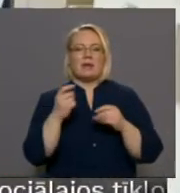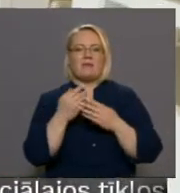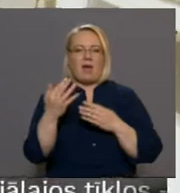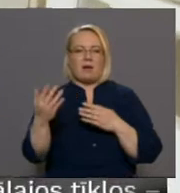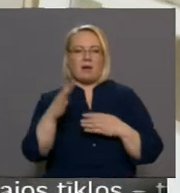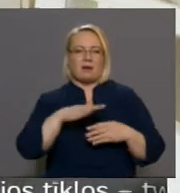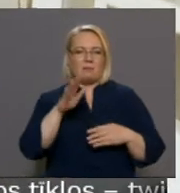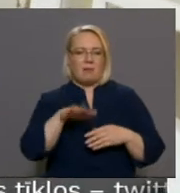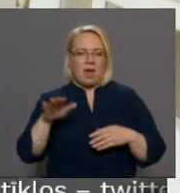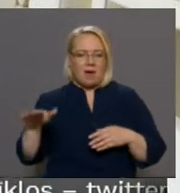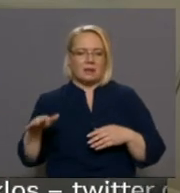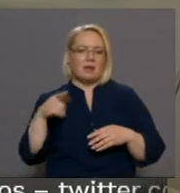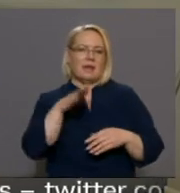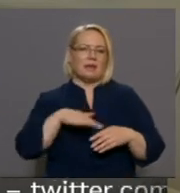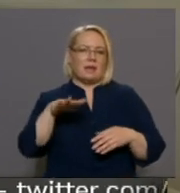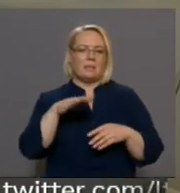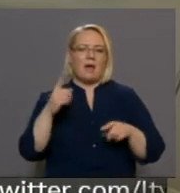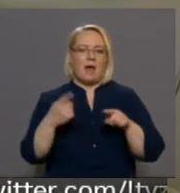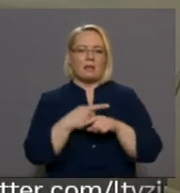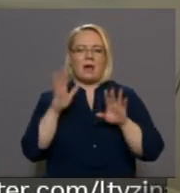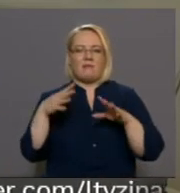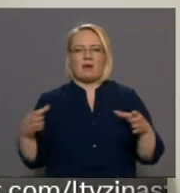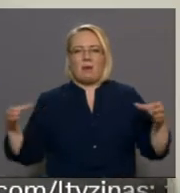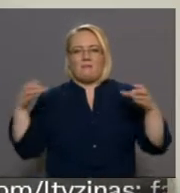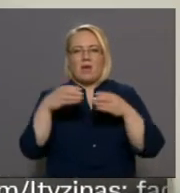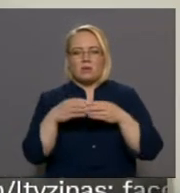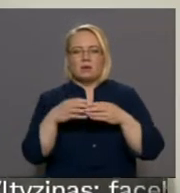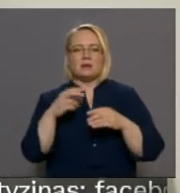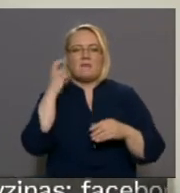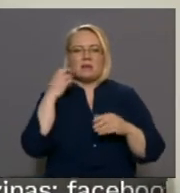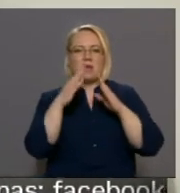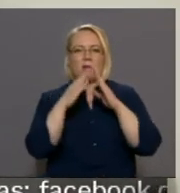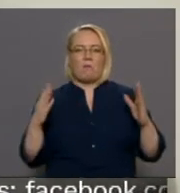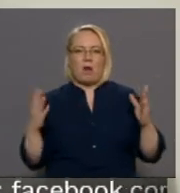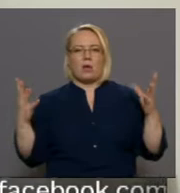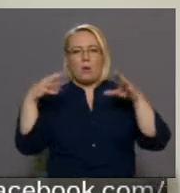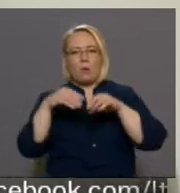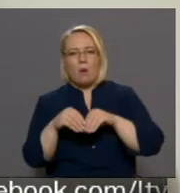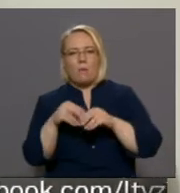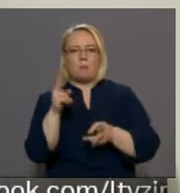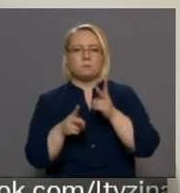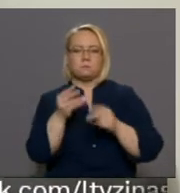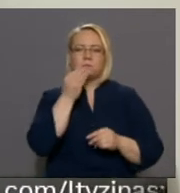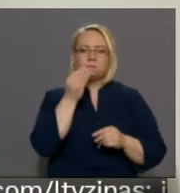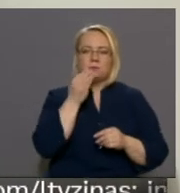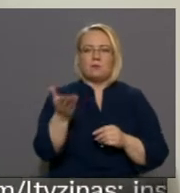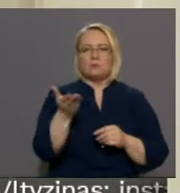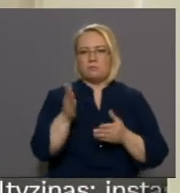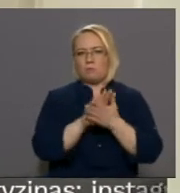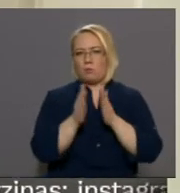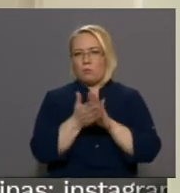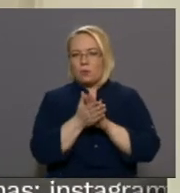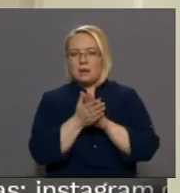ģimenē ir iespēja savā ziņā atkal apvienoties šeit vecāku mājā atnākt kopā, pagatavot vakariņus vai uzcept pankūkas.